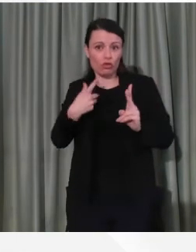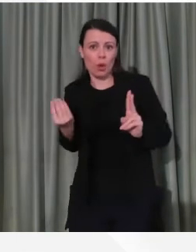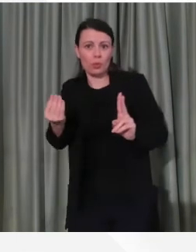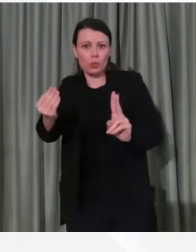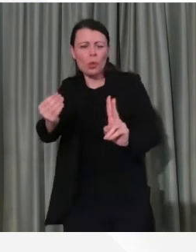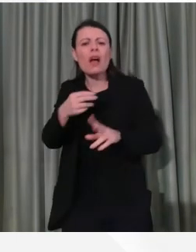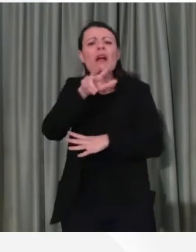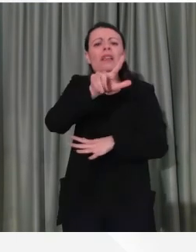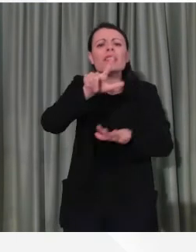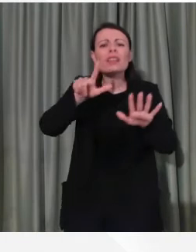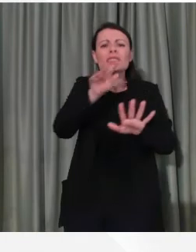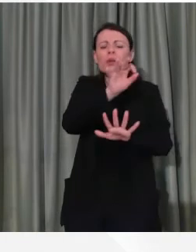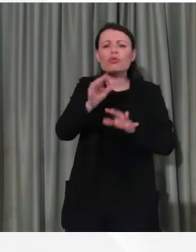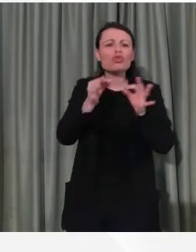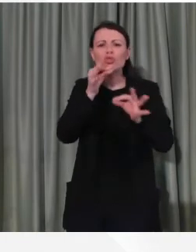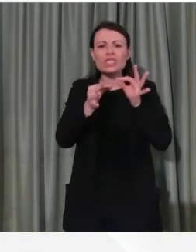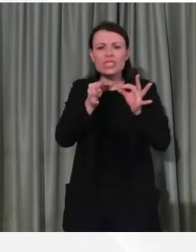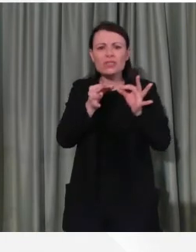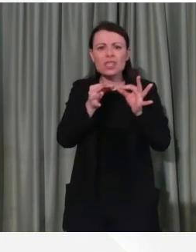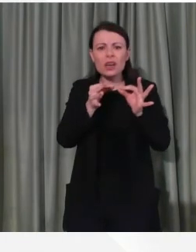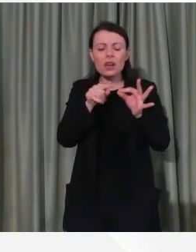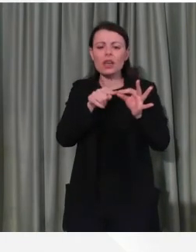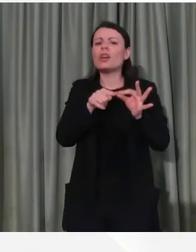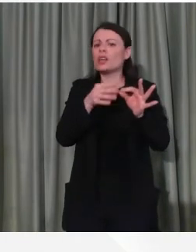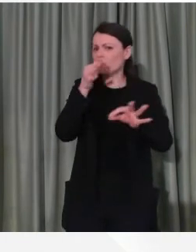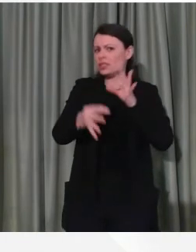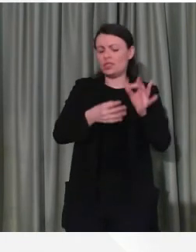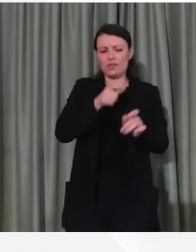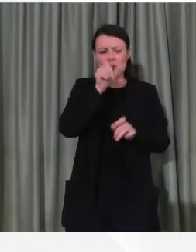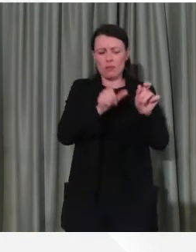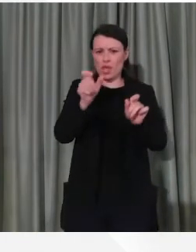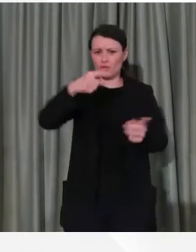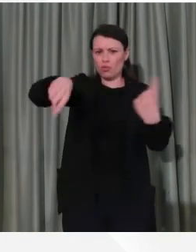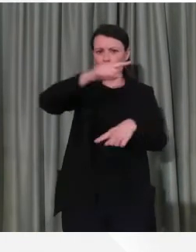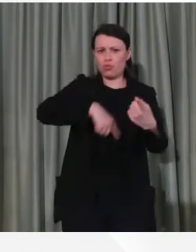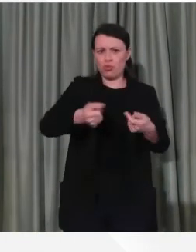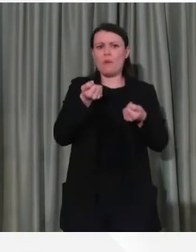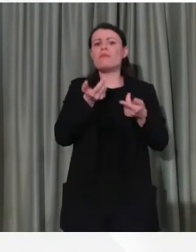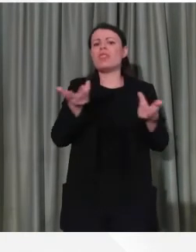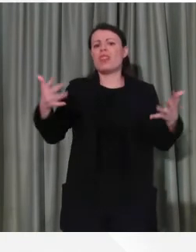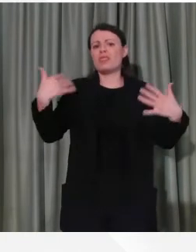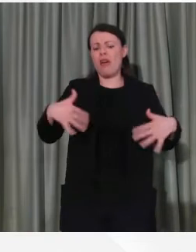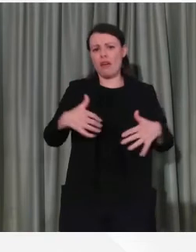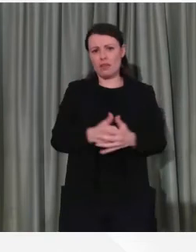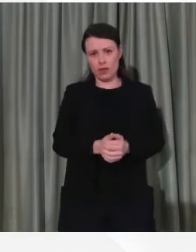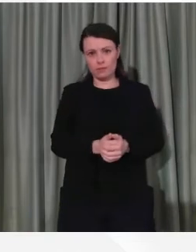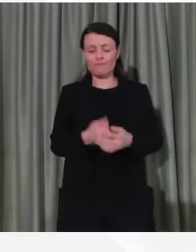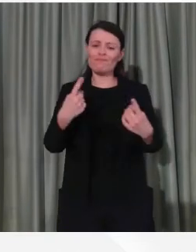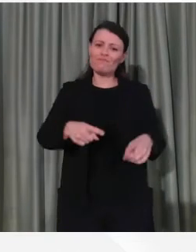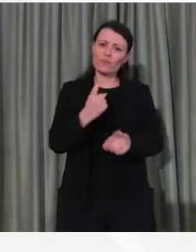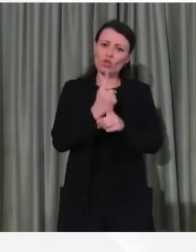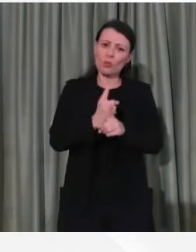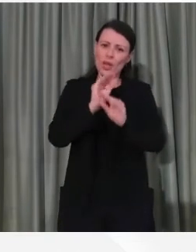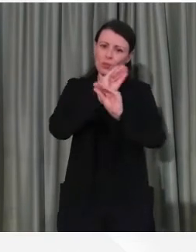'1 per cento di mobilità vuol dire parecchie migliaia di persone. Allora qui dobbiamo rivolgere ancora un appello.